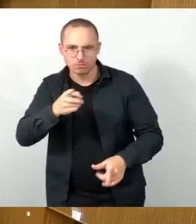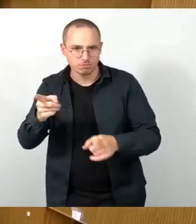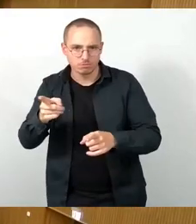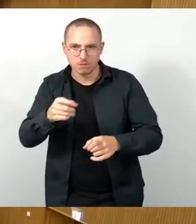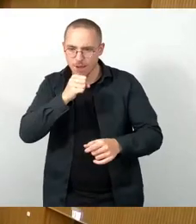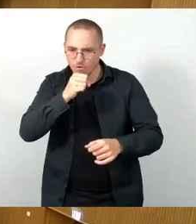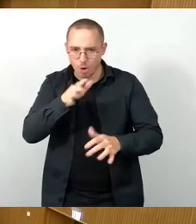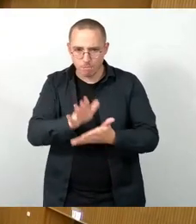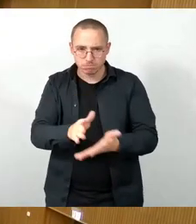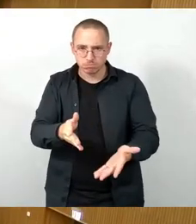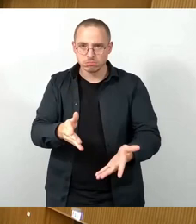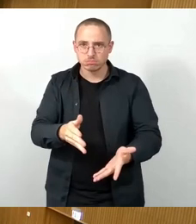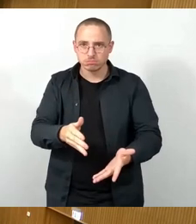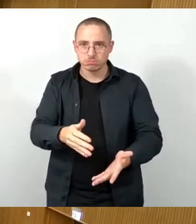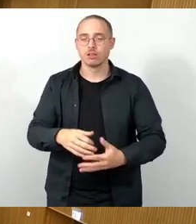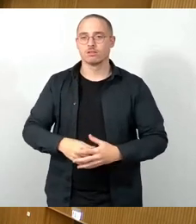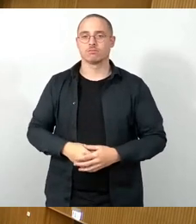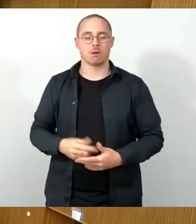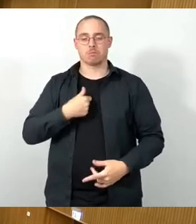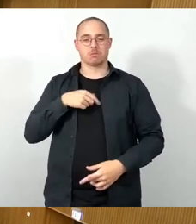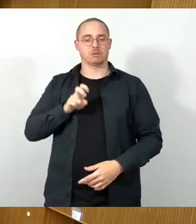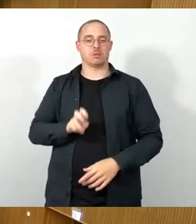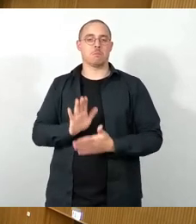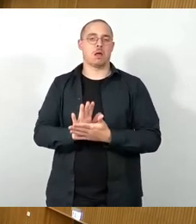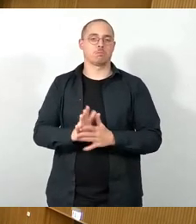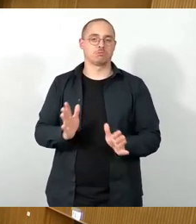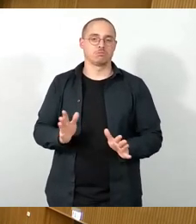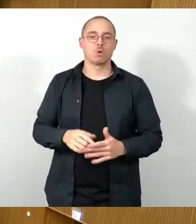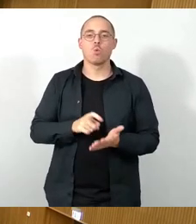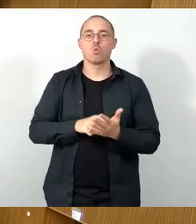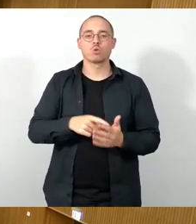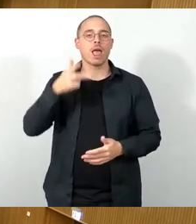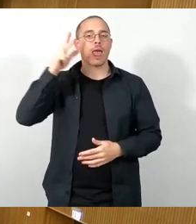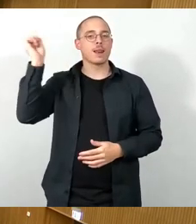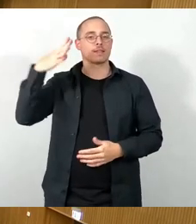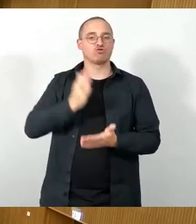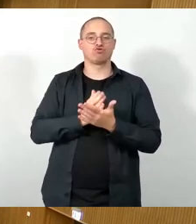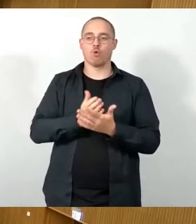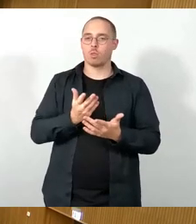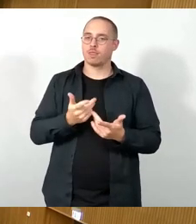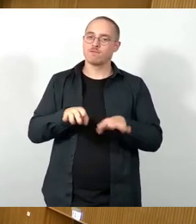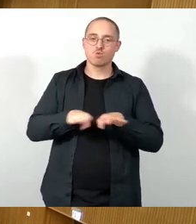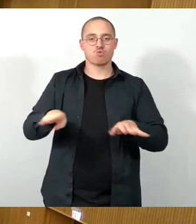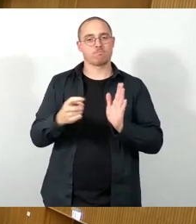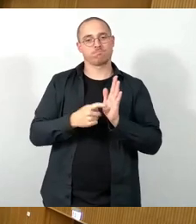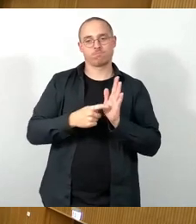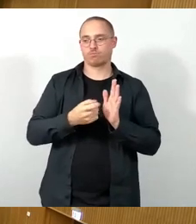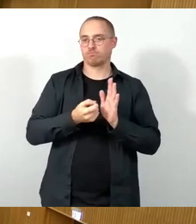Ich kann das hier vom Platz machen, weil Herr Lichty hat die wesentlichen Dinge gesagt, auf die es mir jetzt auch nochmal ankam. Die